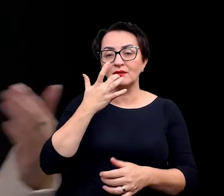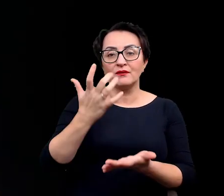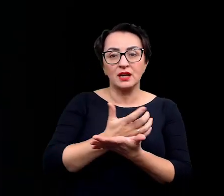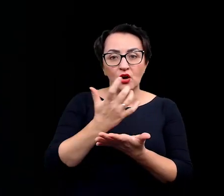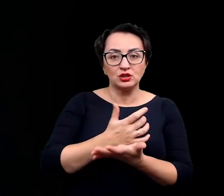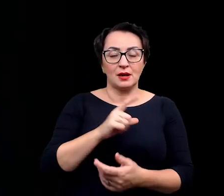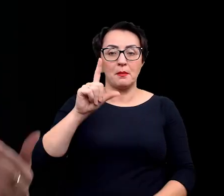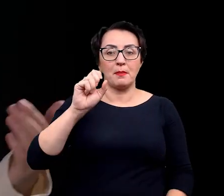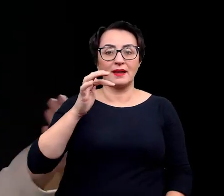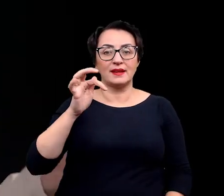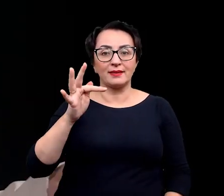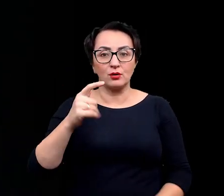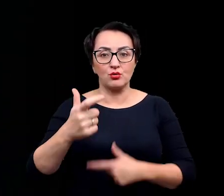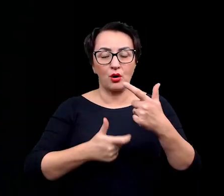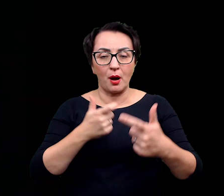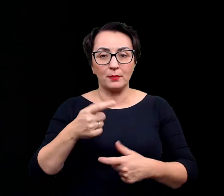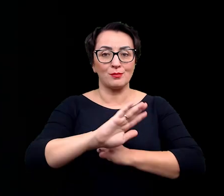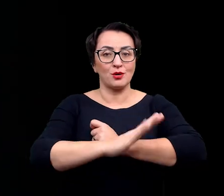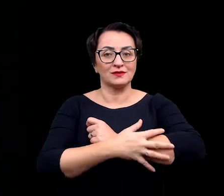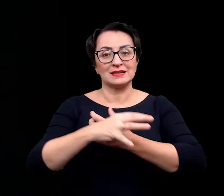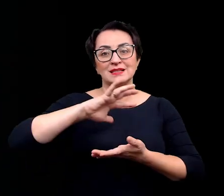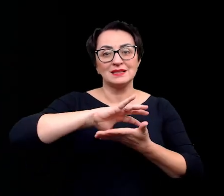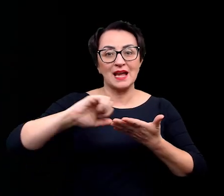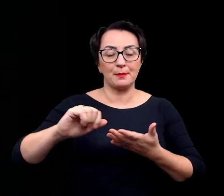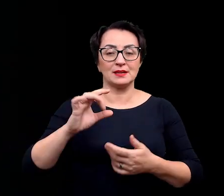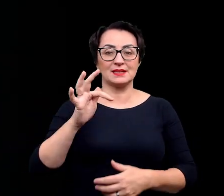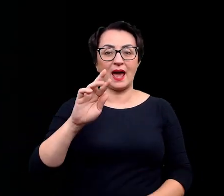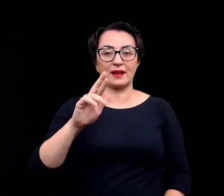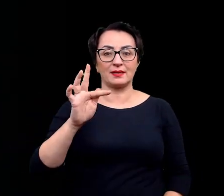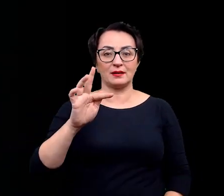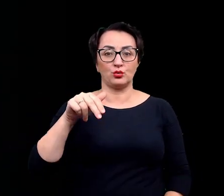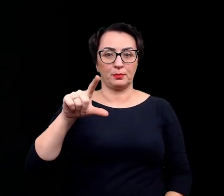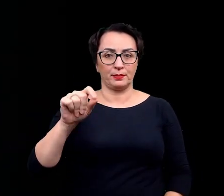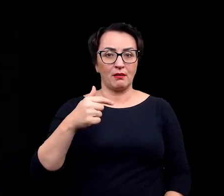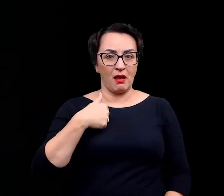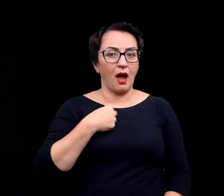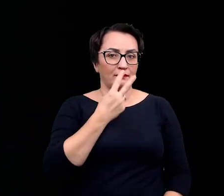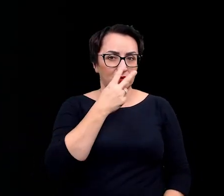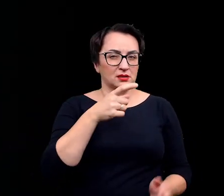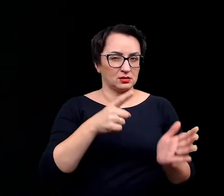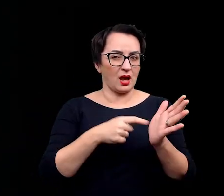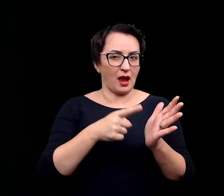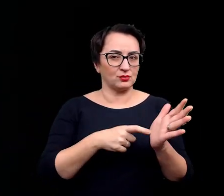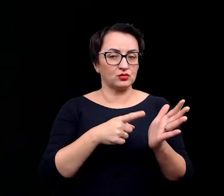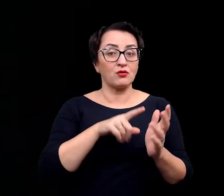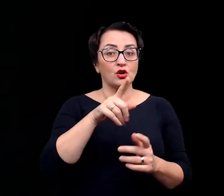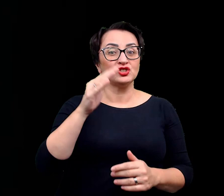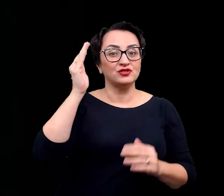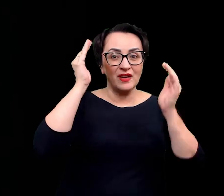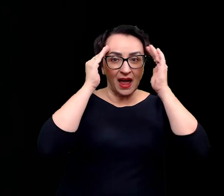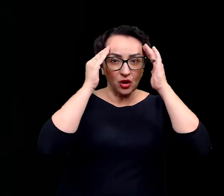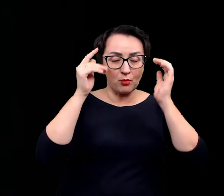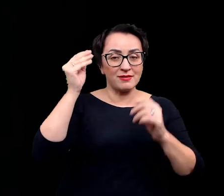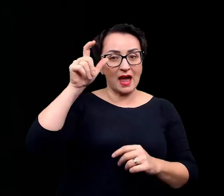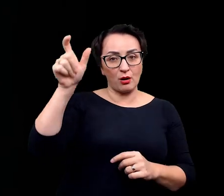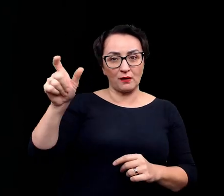opatentowane, mogą być podwaliną do tego, żeby stworzyć taki startup. Więc z tym się spotykam coraz częściej, więc ta świadomość wśród